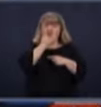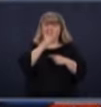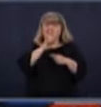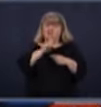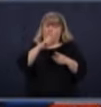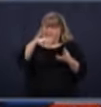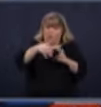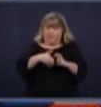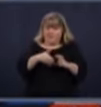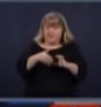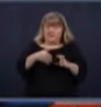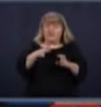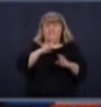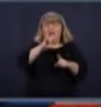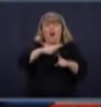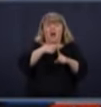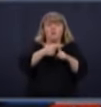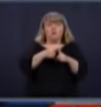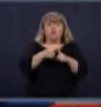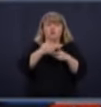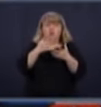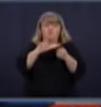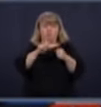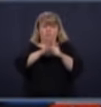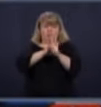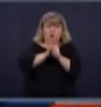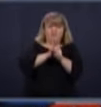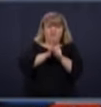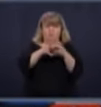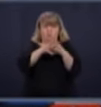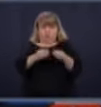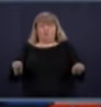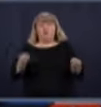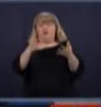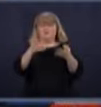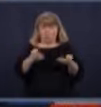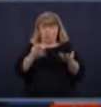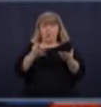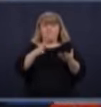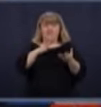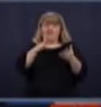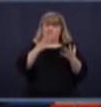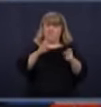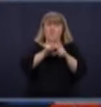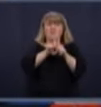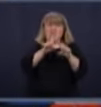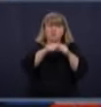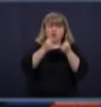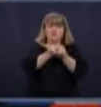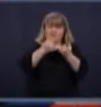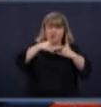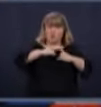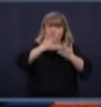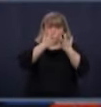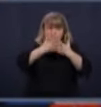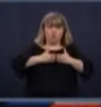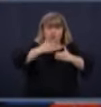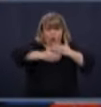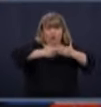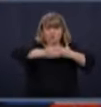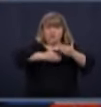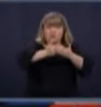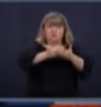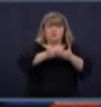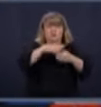élément, c'est qu'en plus qu veut combattre le virus, on veut aussi qu'une société fonctionne, parce que les effets pervers du confinement, les enfants qui sont